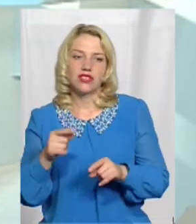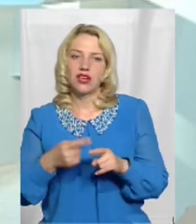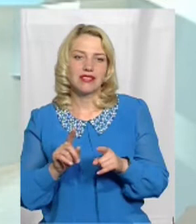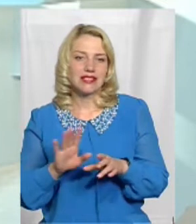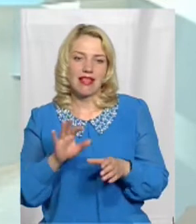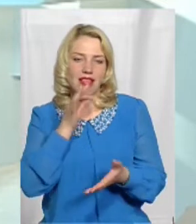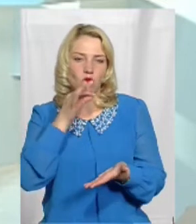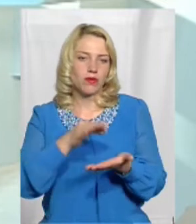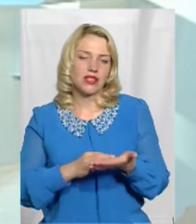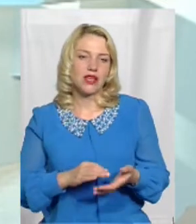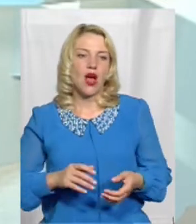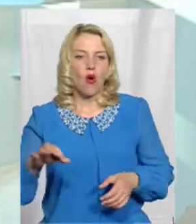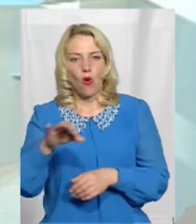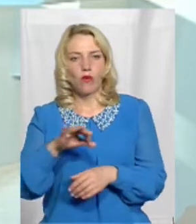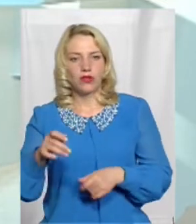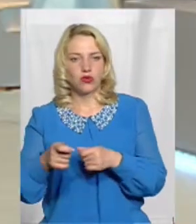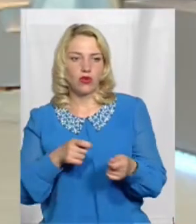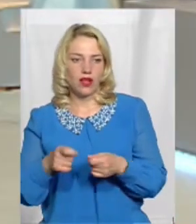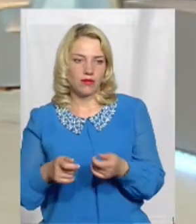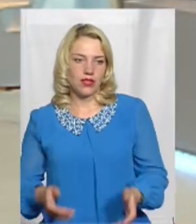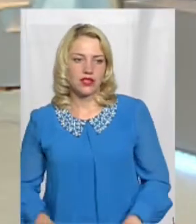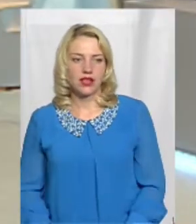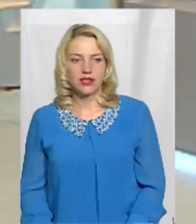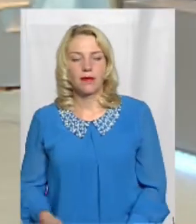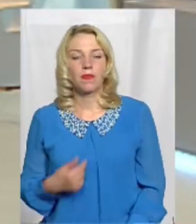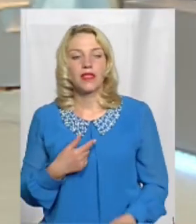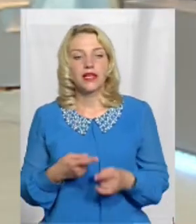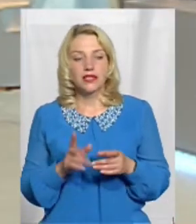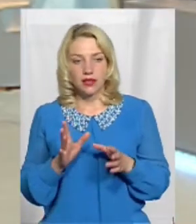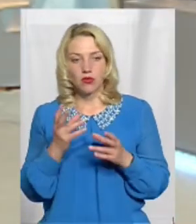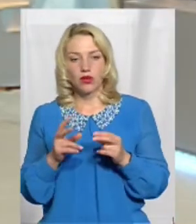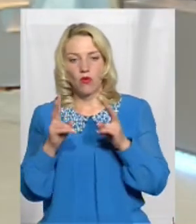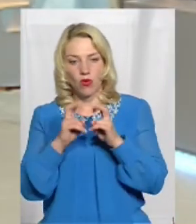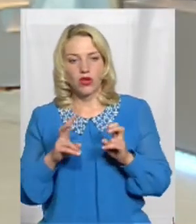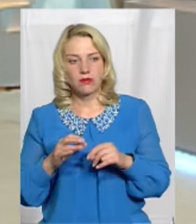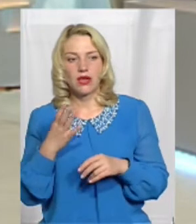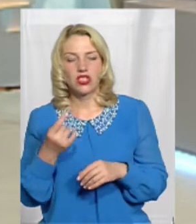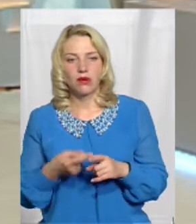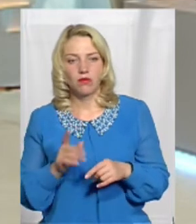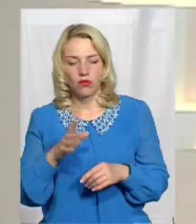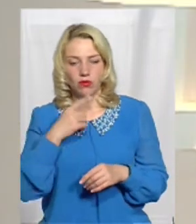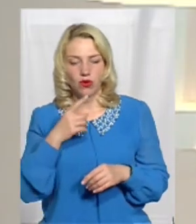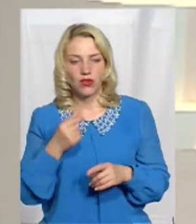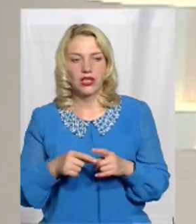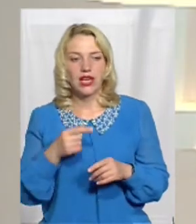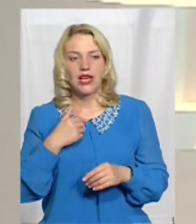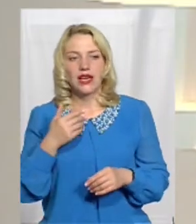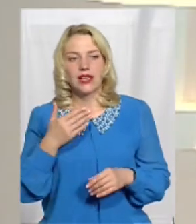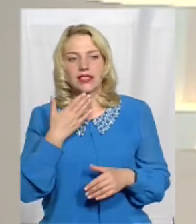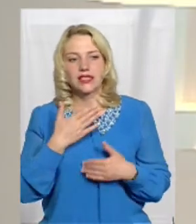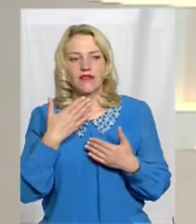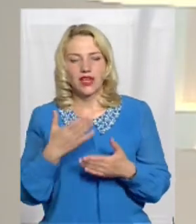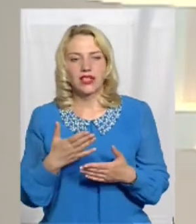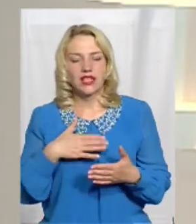компетенція обласної адміністрації А ми зараз будемо розбирати, про це ще поговоримо А от ще зацитую фрагмент зі зверненням